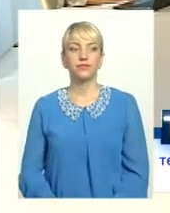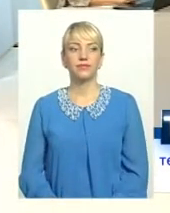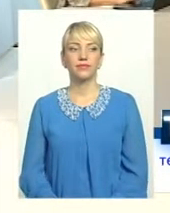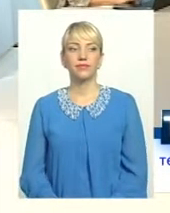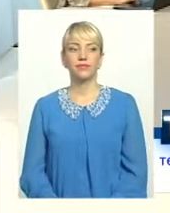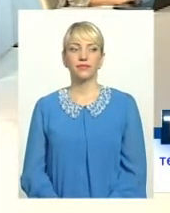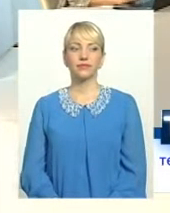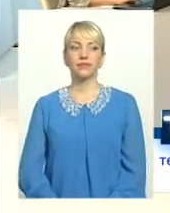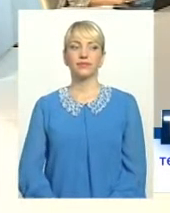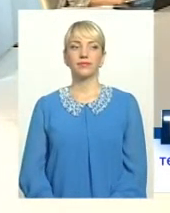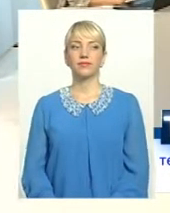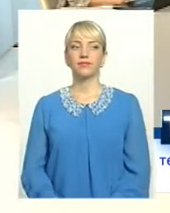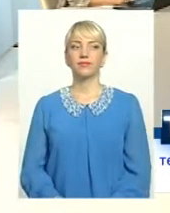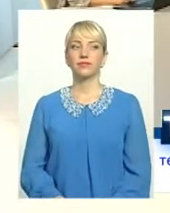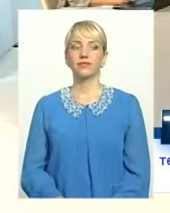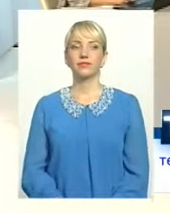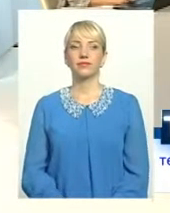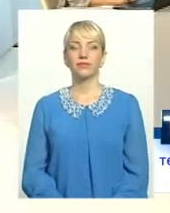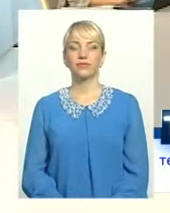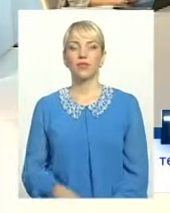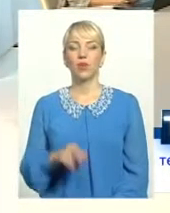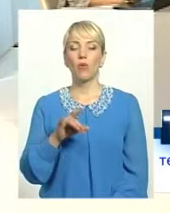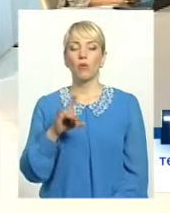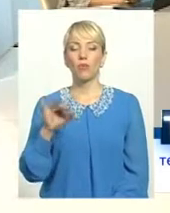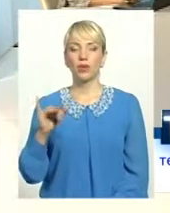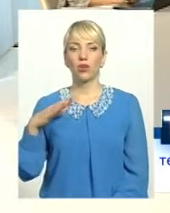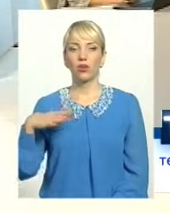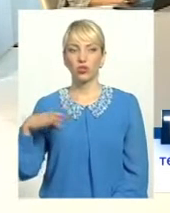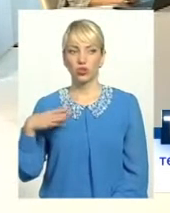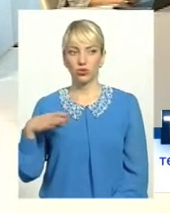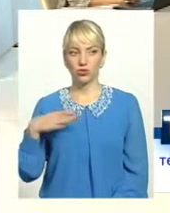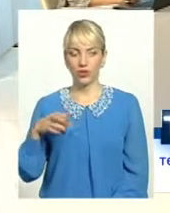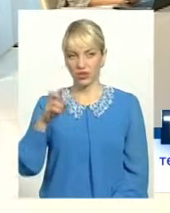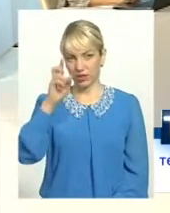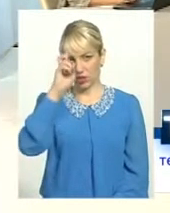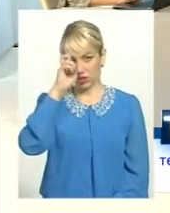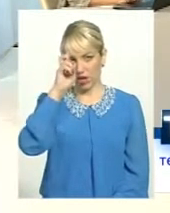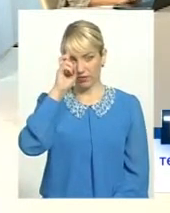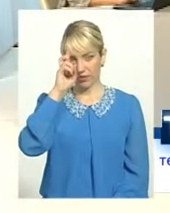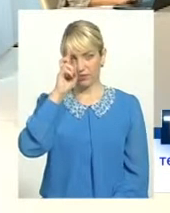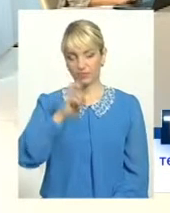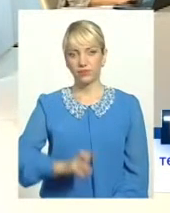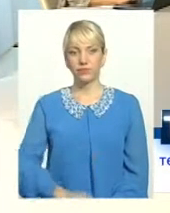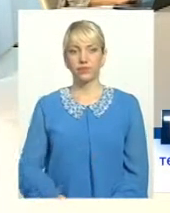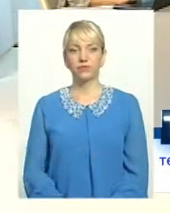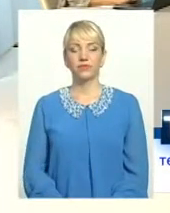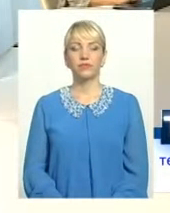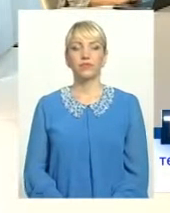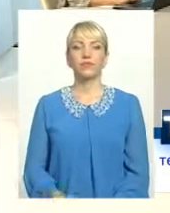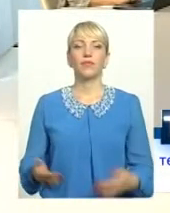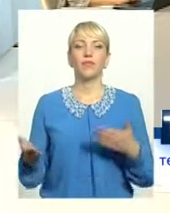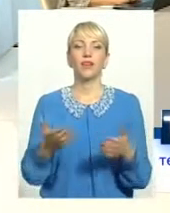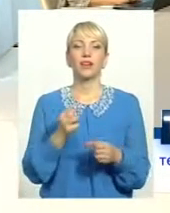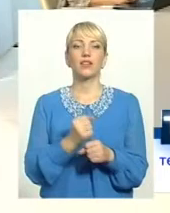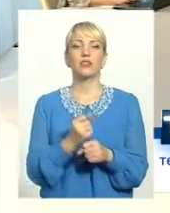І попри очікування держави, яка зробила